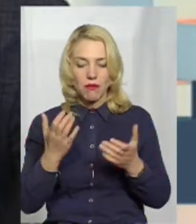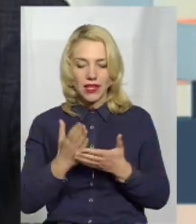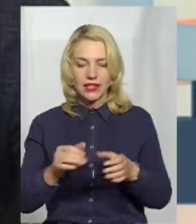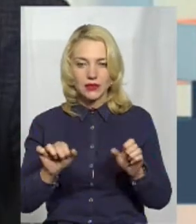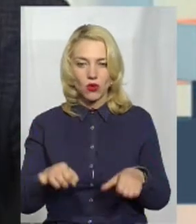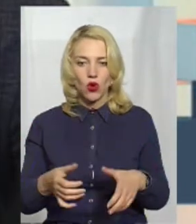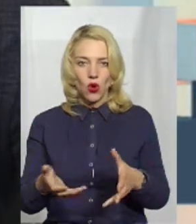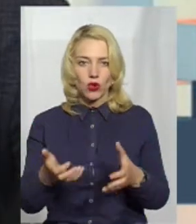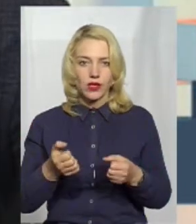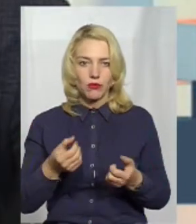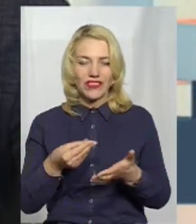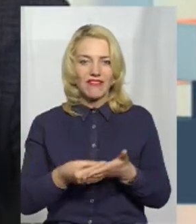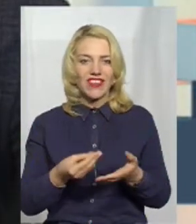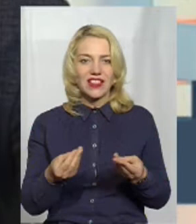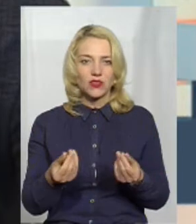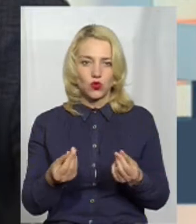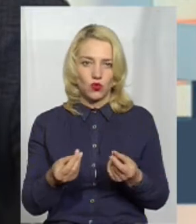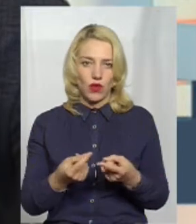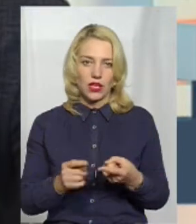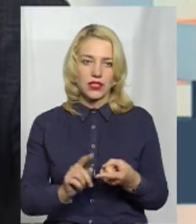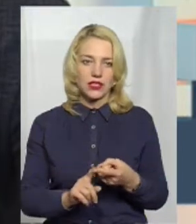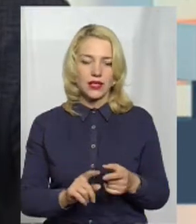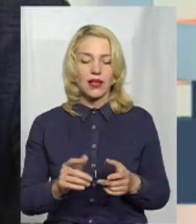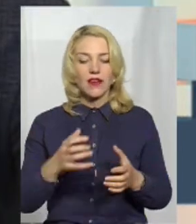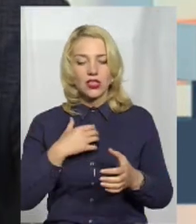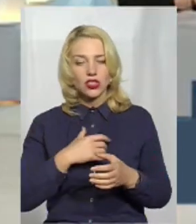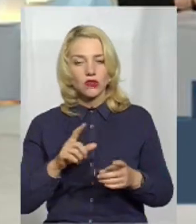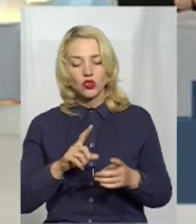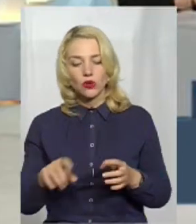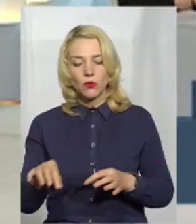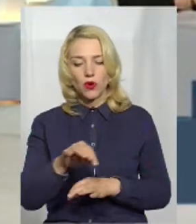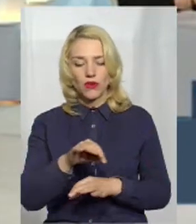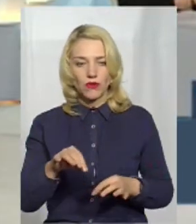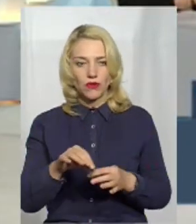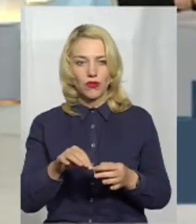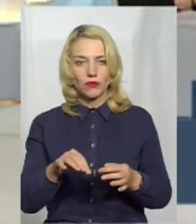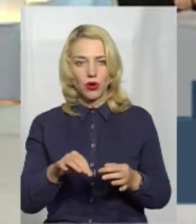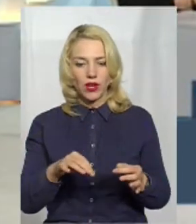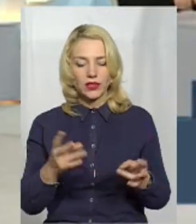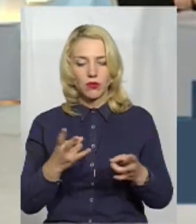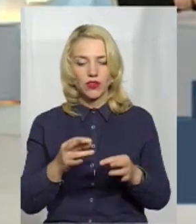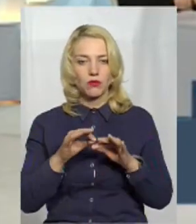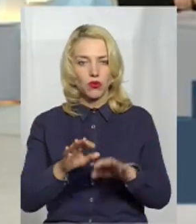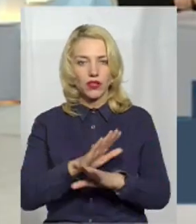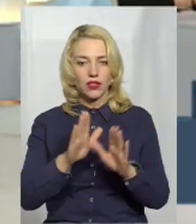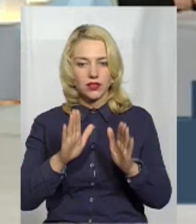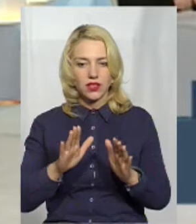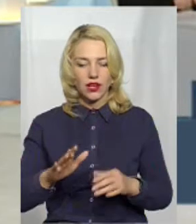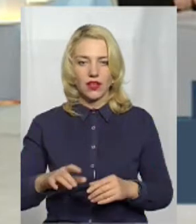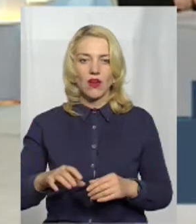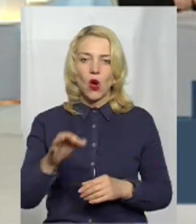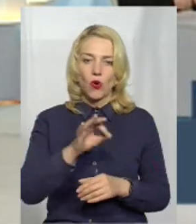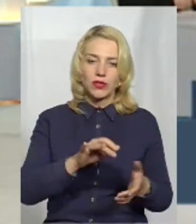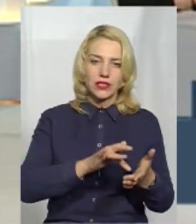Тут ще дуже важливо, щоб такі проекти проводилися не тільки в обласних центрах. Я точно знаю, що на нижчому рівні, тобто, там, в